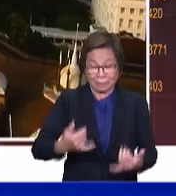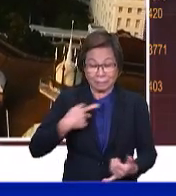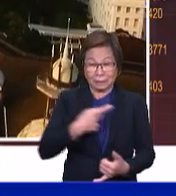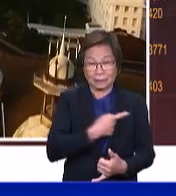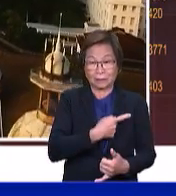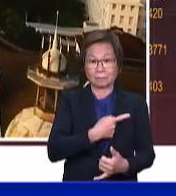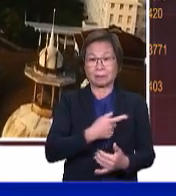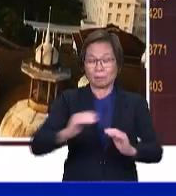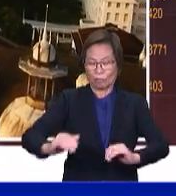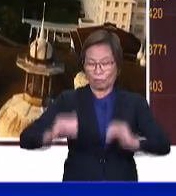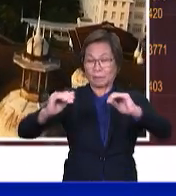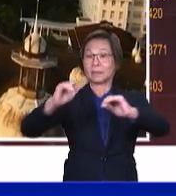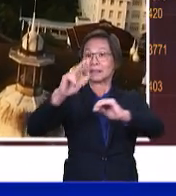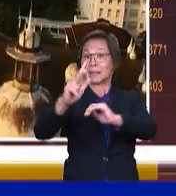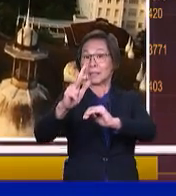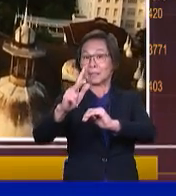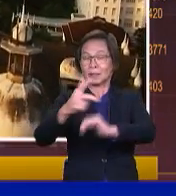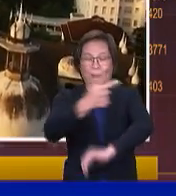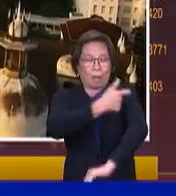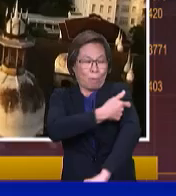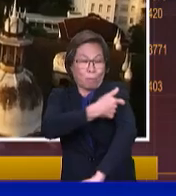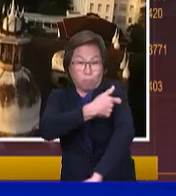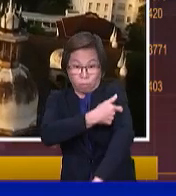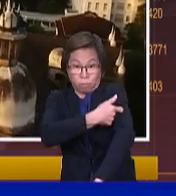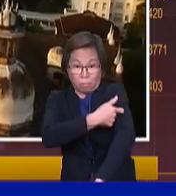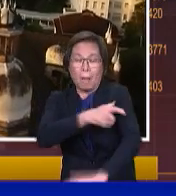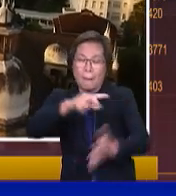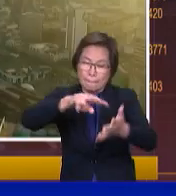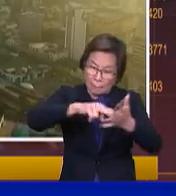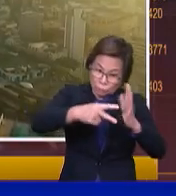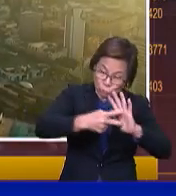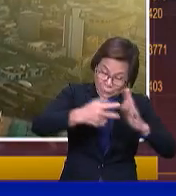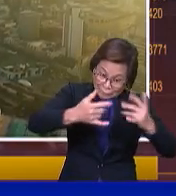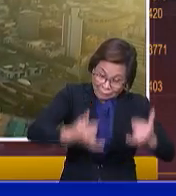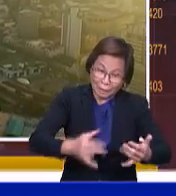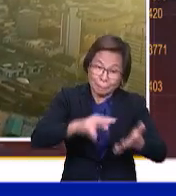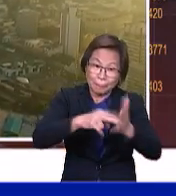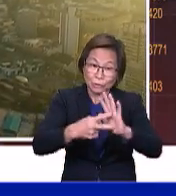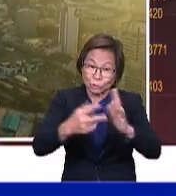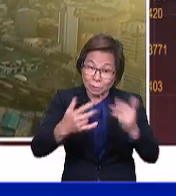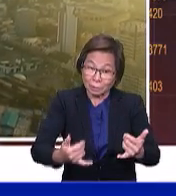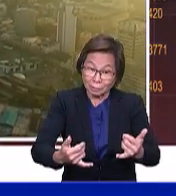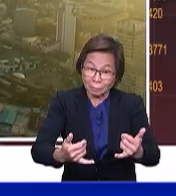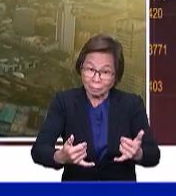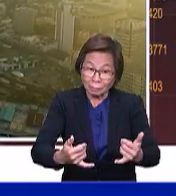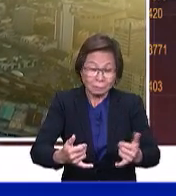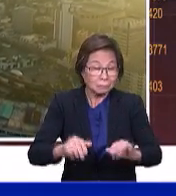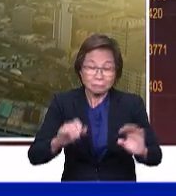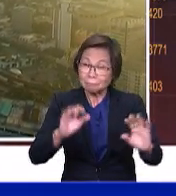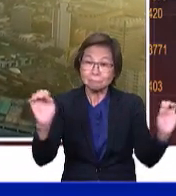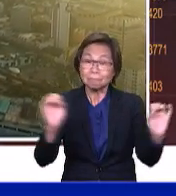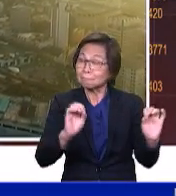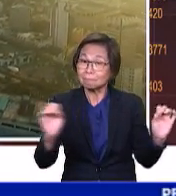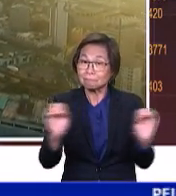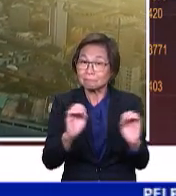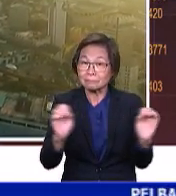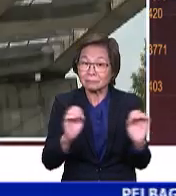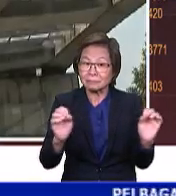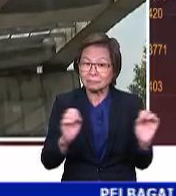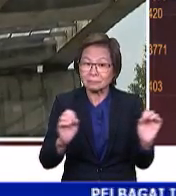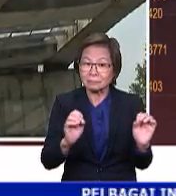dalam fasa yang ketiga pemberian vaksin, maksudnya sekarang ini tidak lagi ada